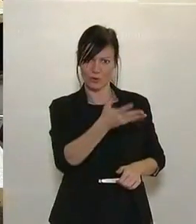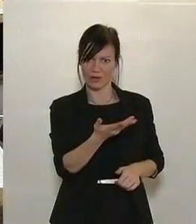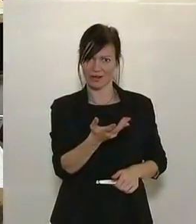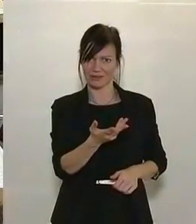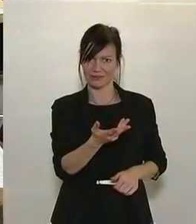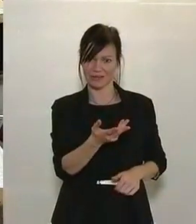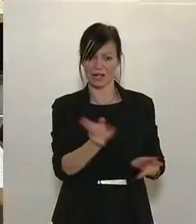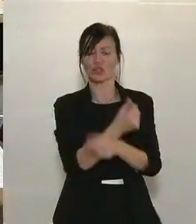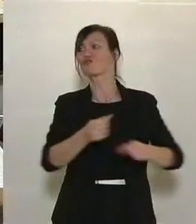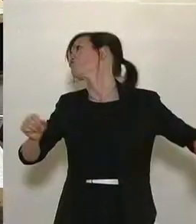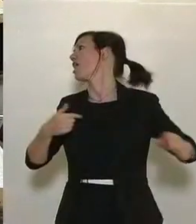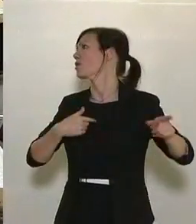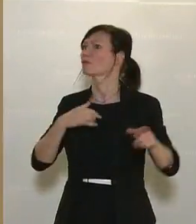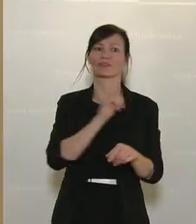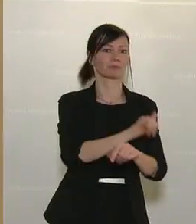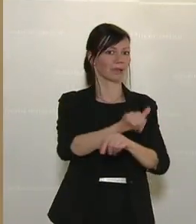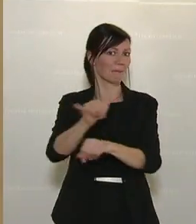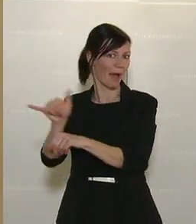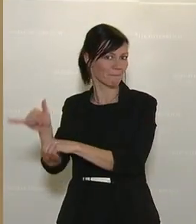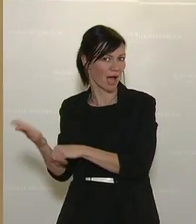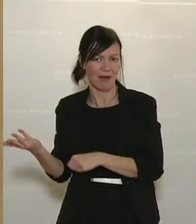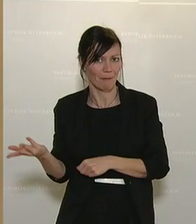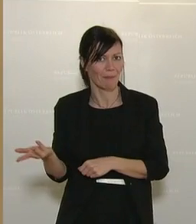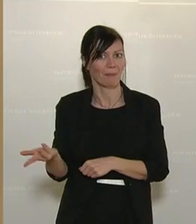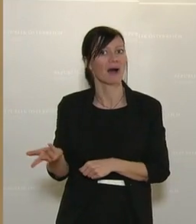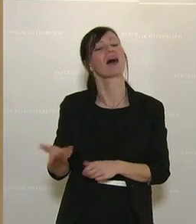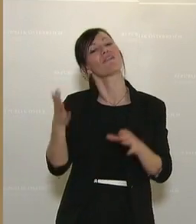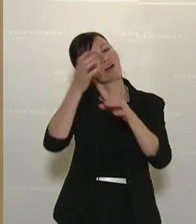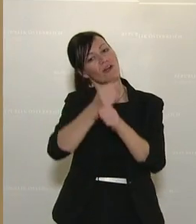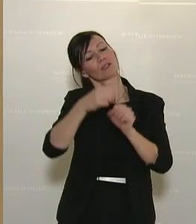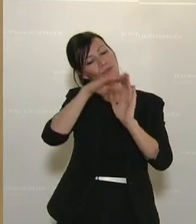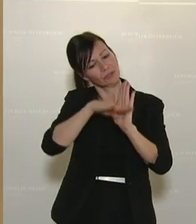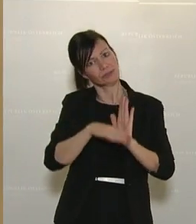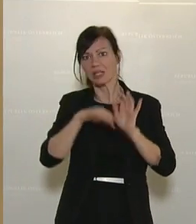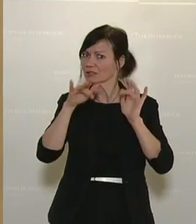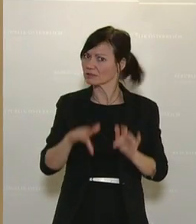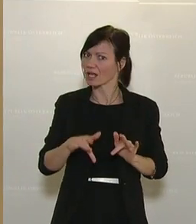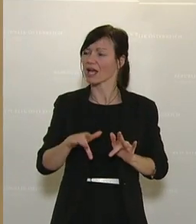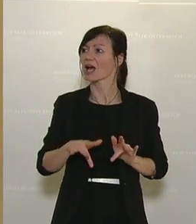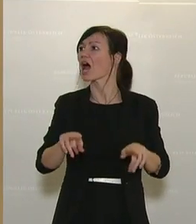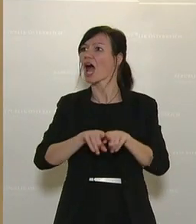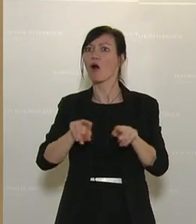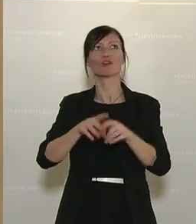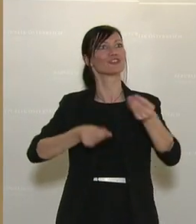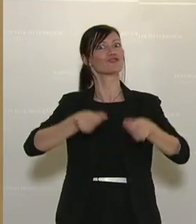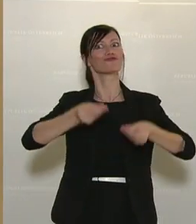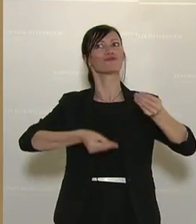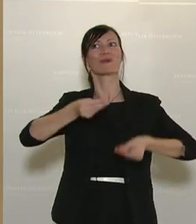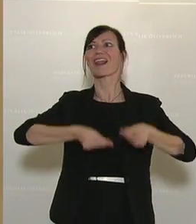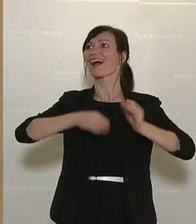hernehmen. Weil wir beschließen oder haben beschlossen eine Verfassung, Verfassungsgesetze. Wir geben uns Gesetze, wir geben uns Spielregeln, die das